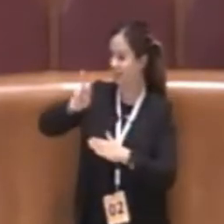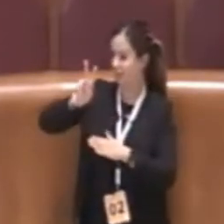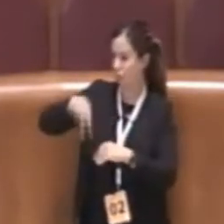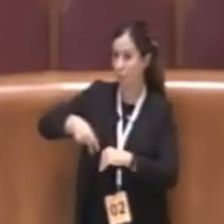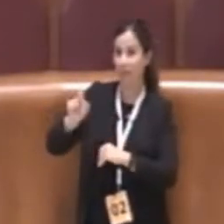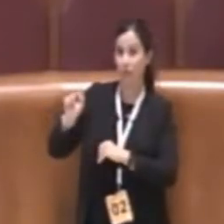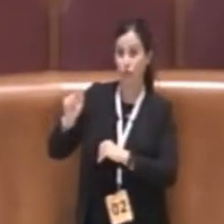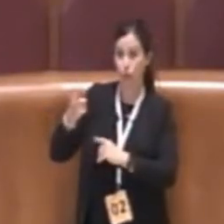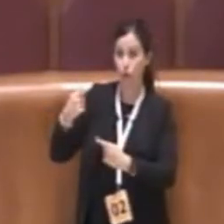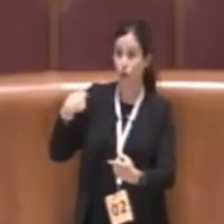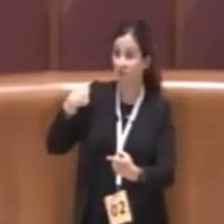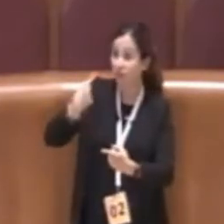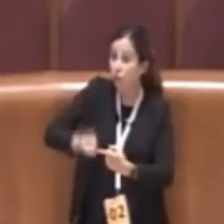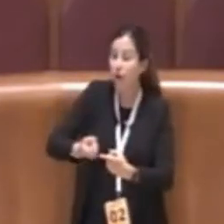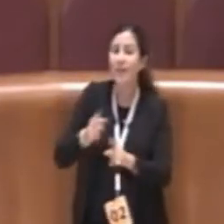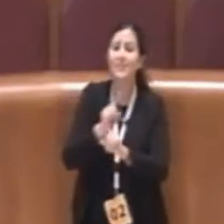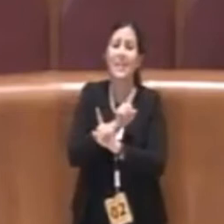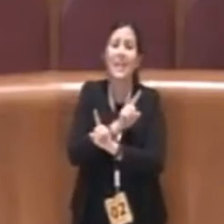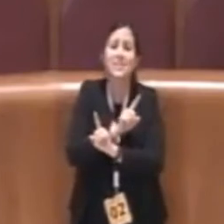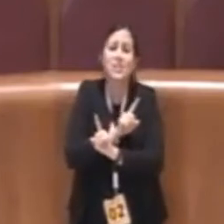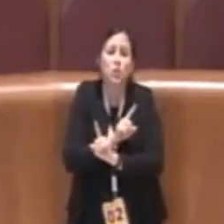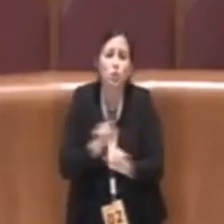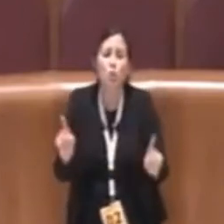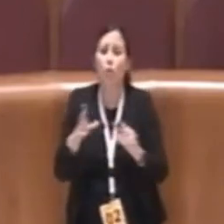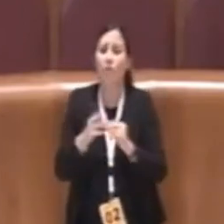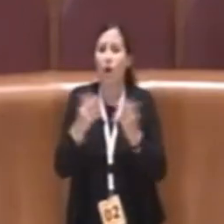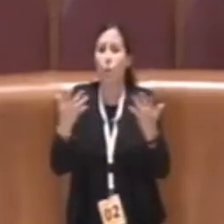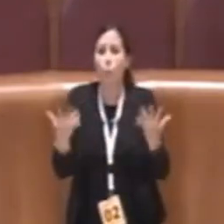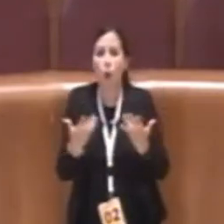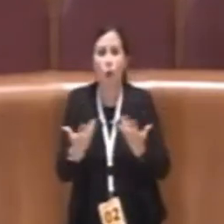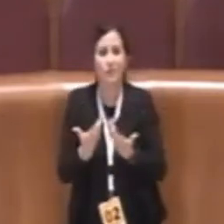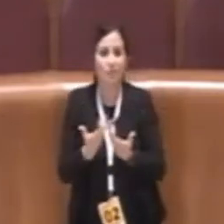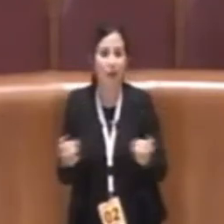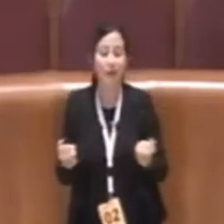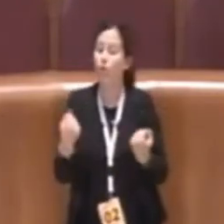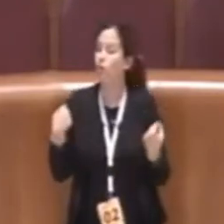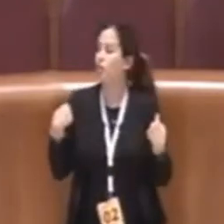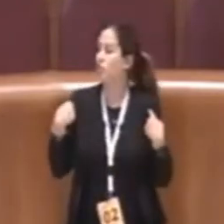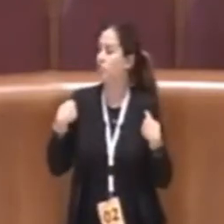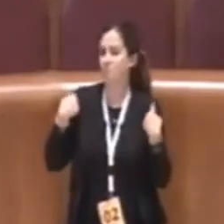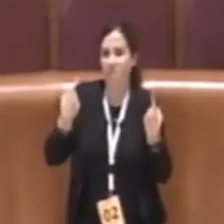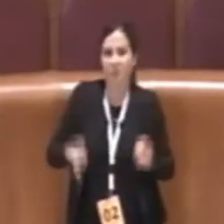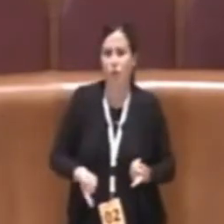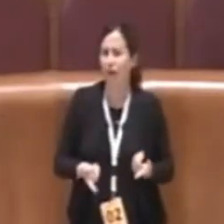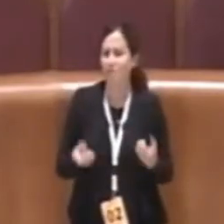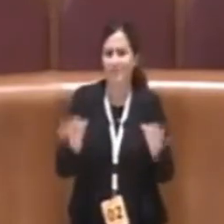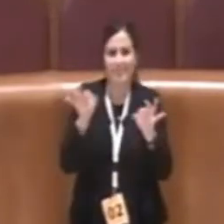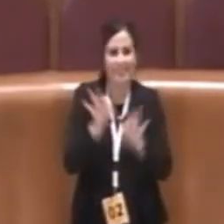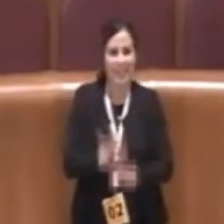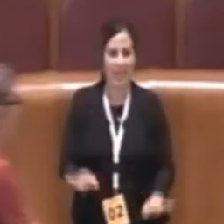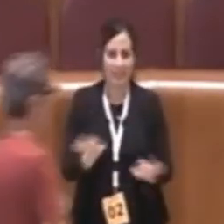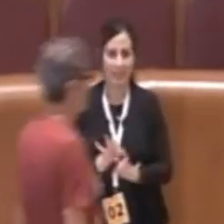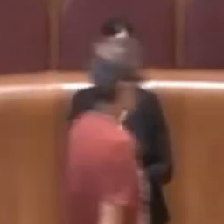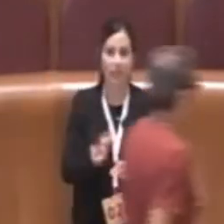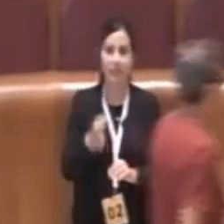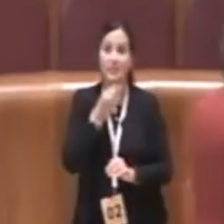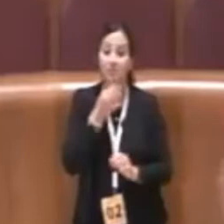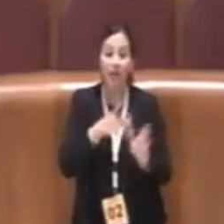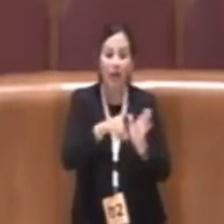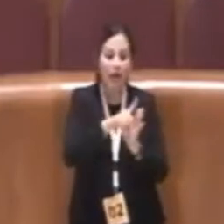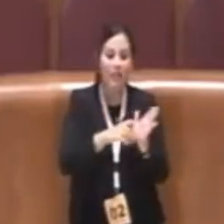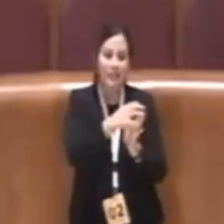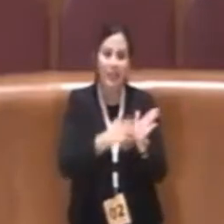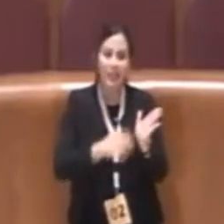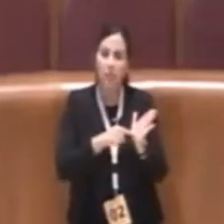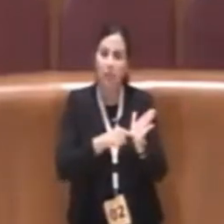di fare non credo che sia proprio definibile una delibera che non dà indirizzi e lascia tutto nel vago poi